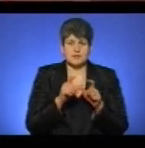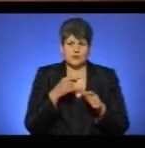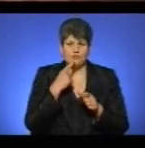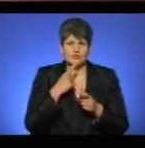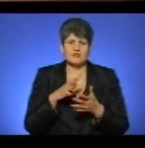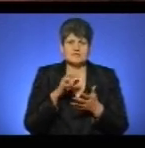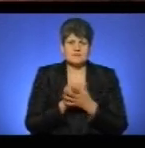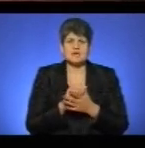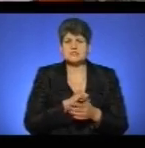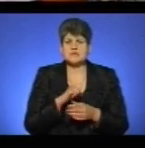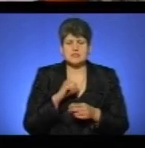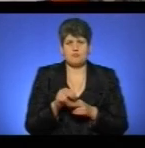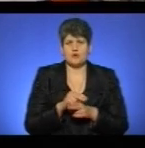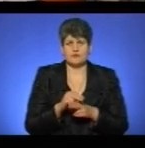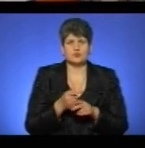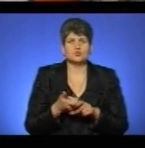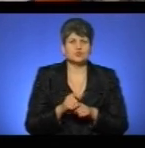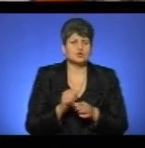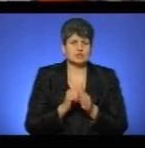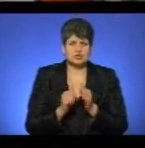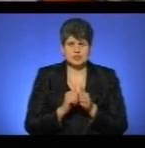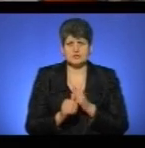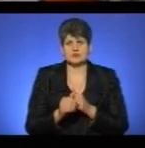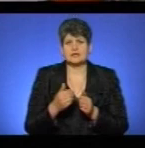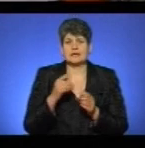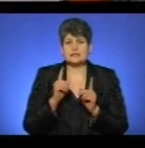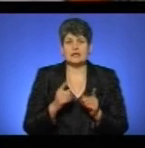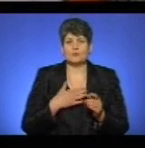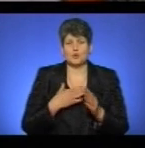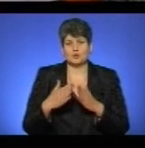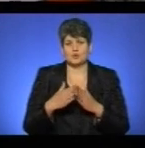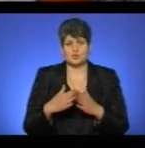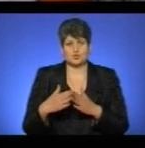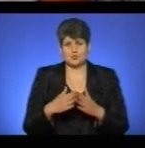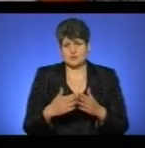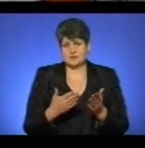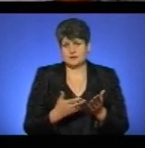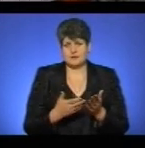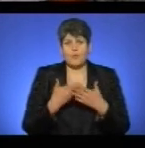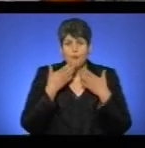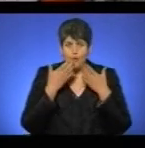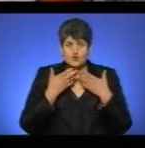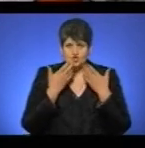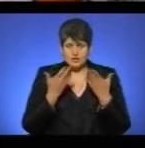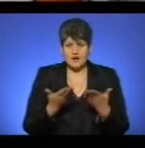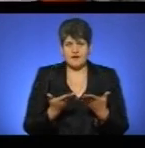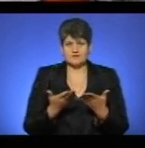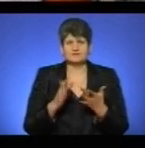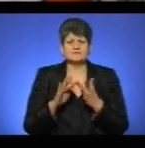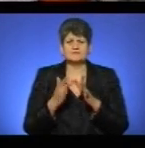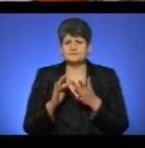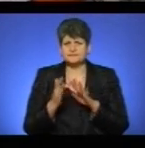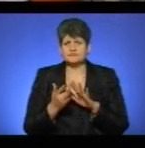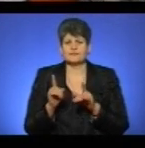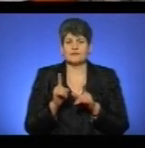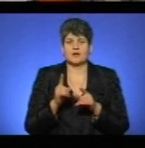займаються самолікуванням. Дуже часто, наприклад, навіть мої сусіди, прочитавши в соцмережах, що